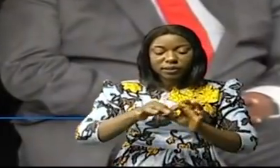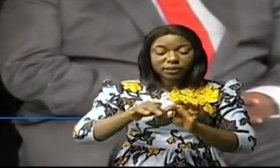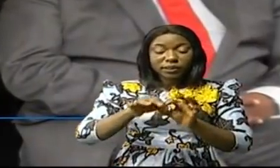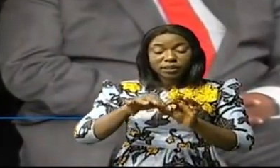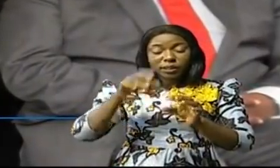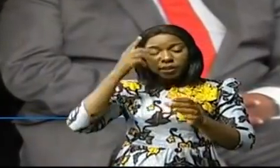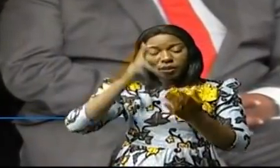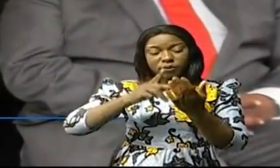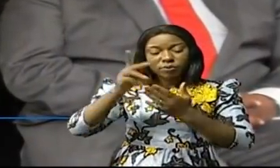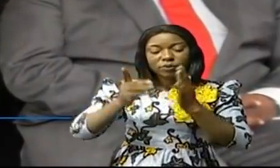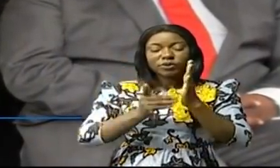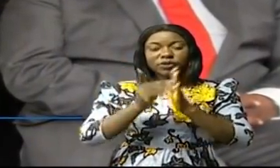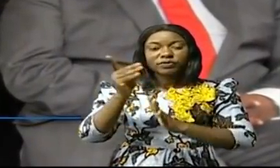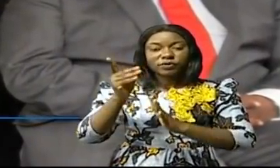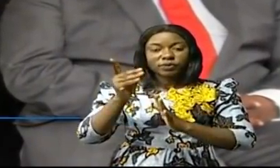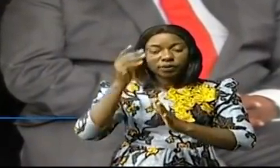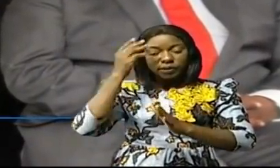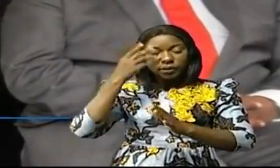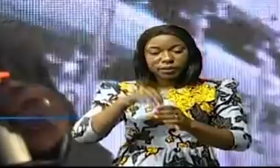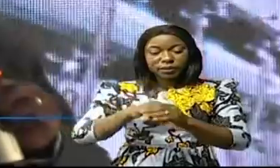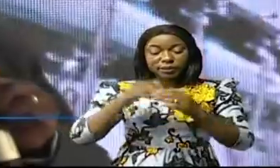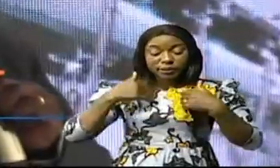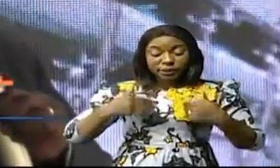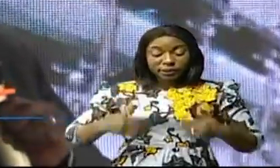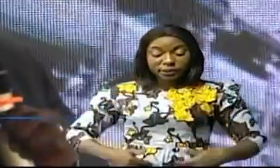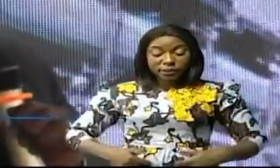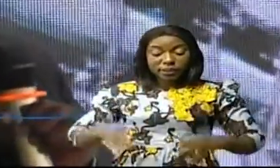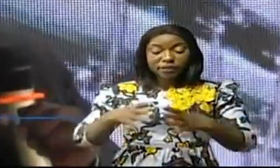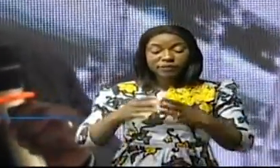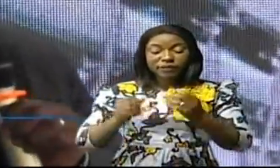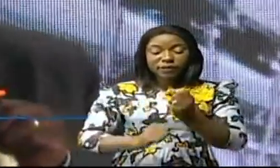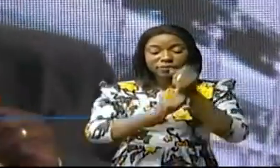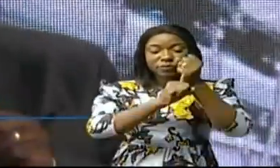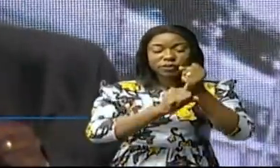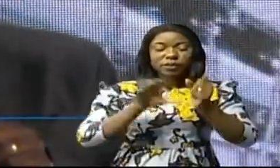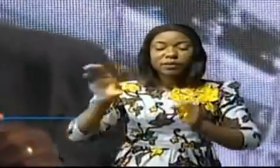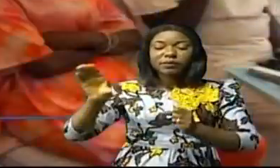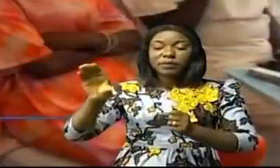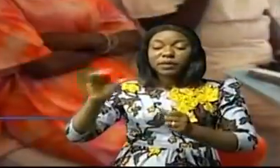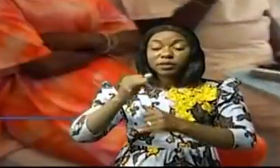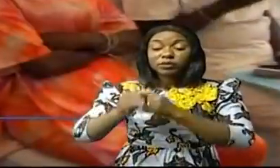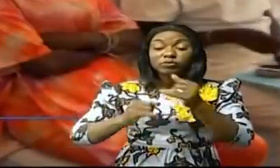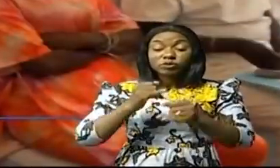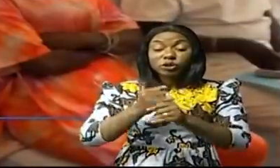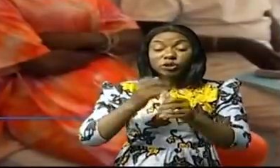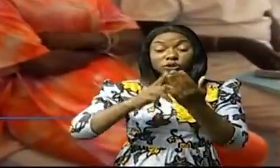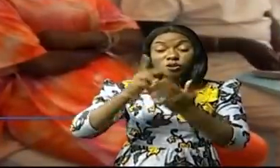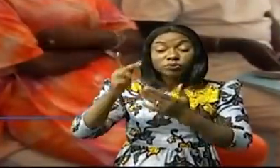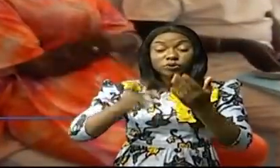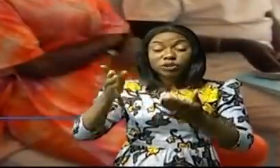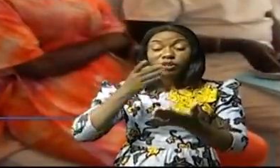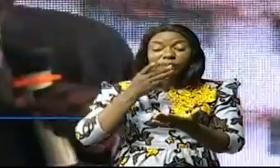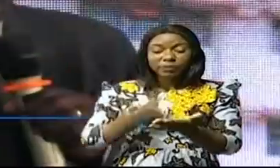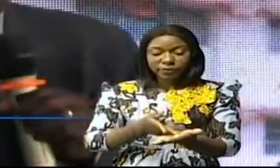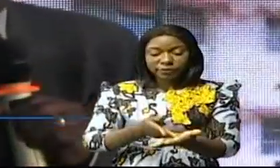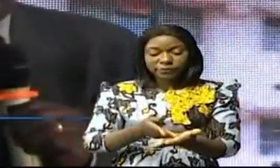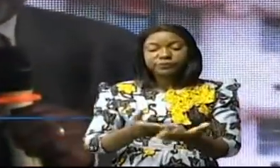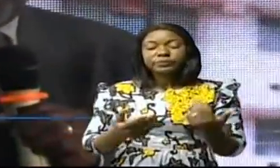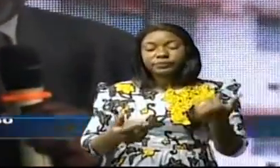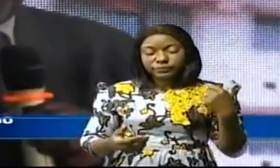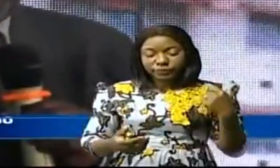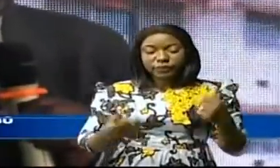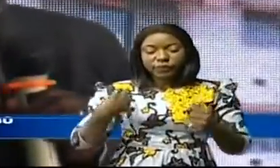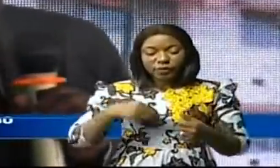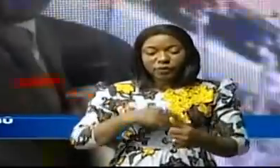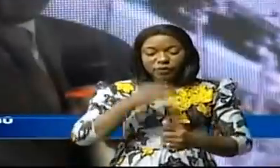du programme de développement du système de santé avec l'appui de la Banque mondiale que ce projet s'est réalisé. Nous voulons résoudre